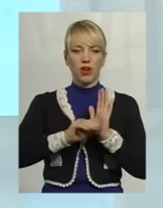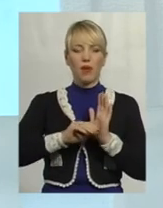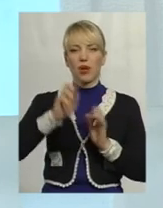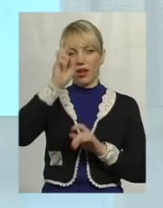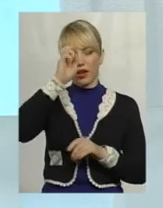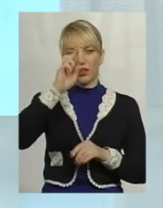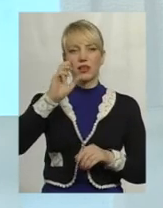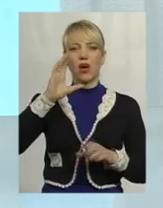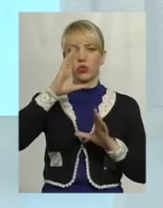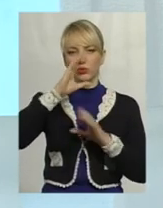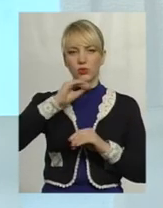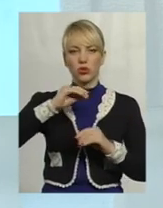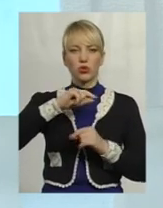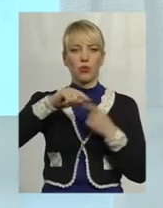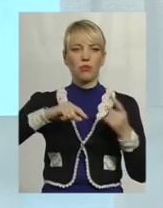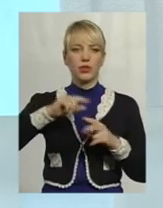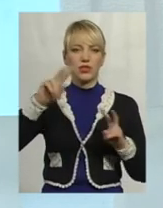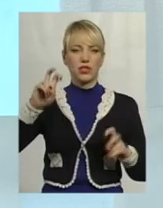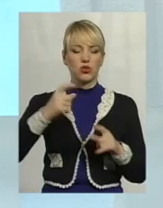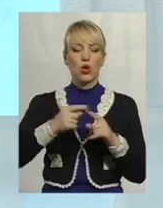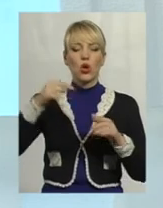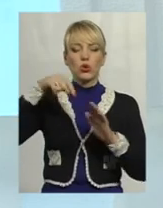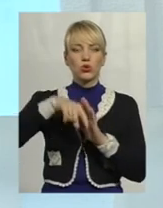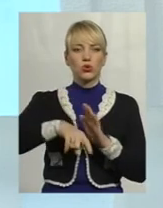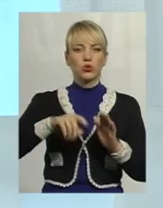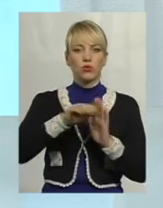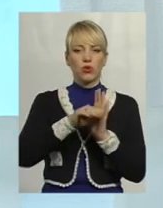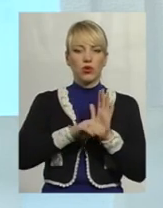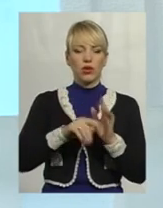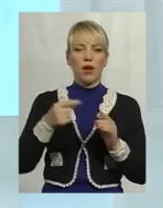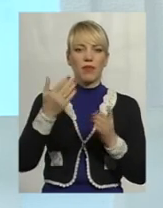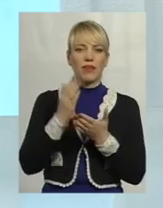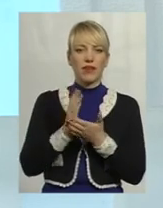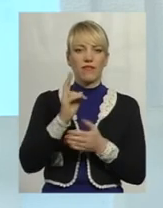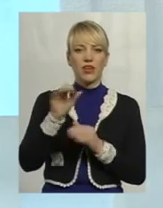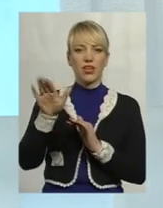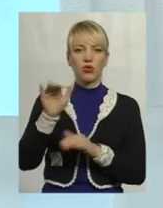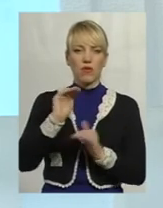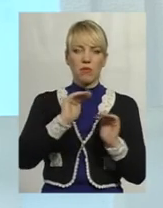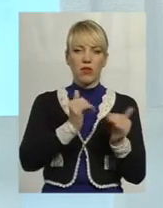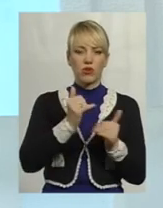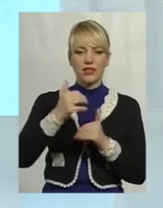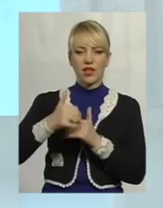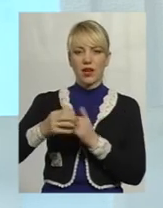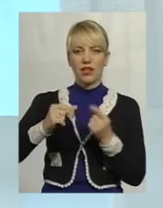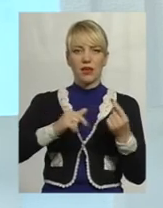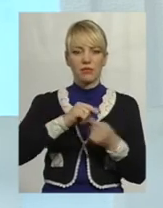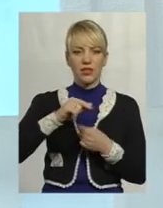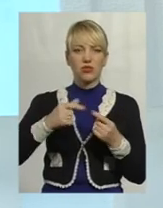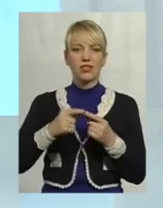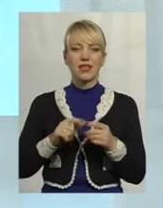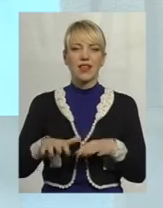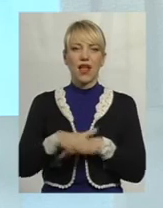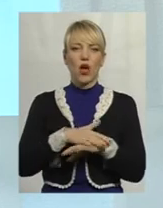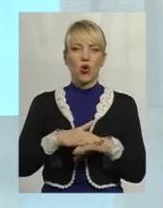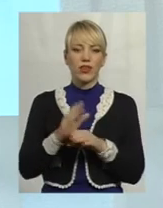бізнесу». Суть програми полягає в тому, в кредитуванні малого та середнього бізнесу, тобто це так зване народне кредитування,